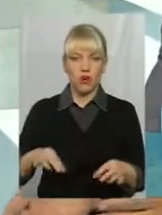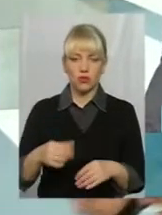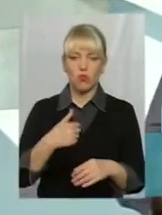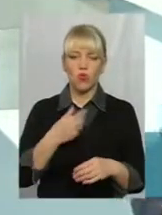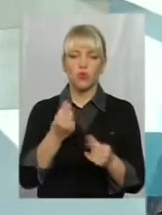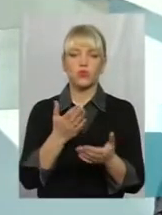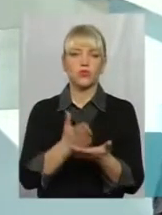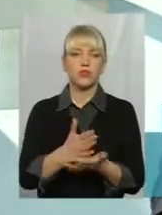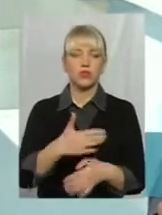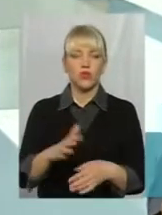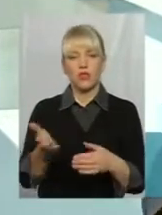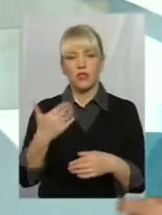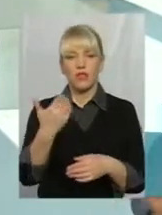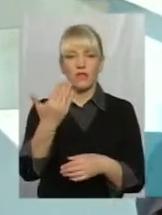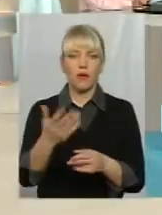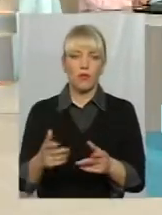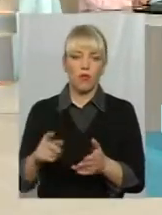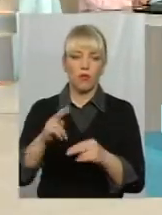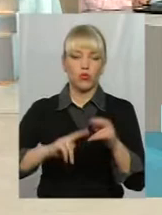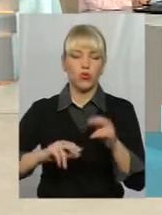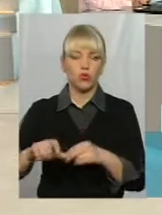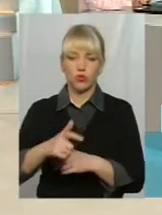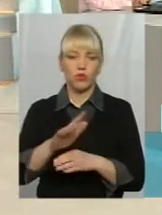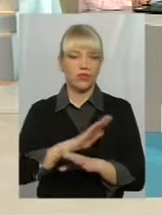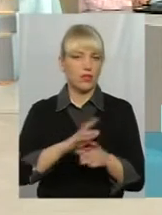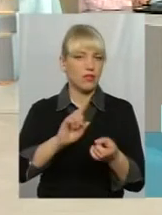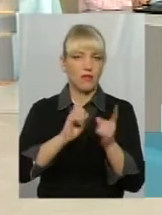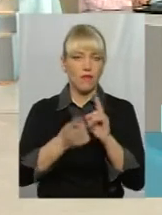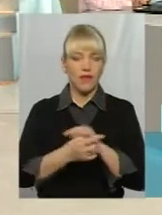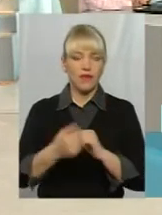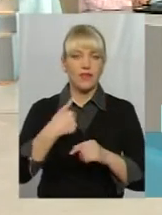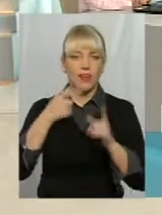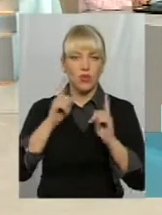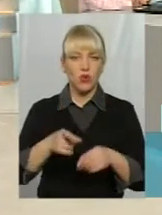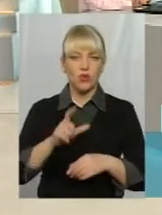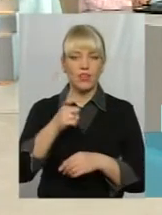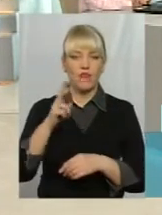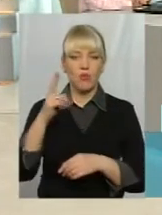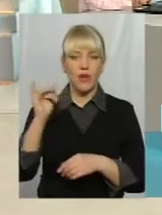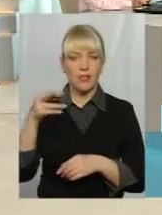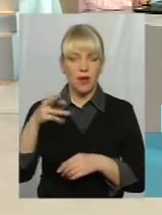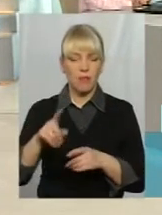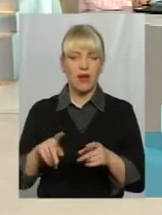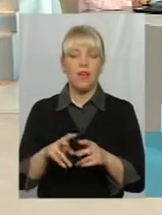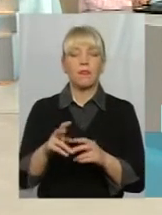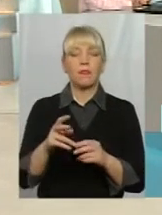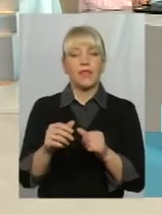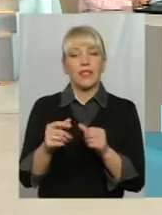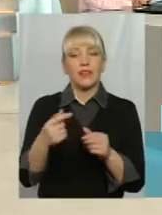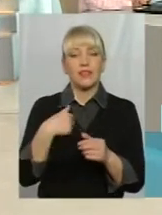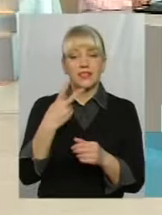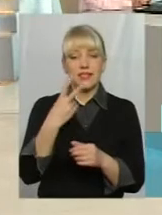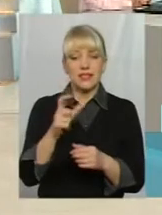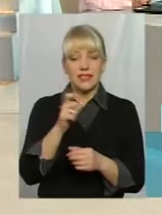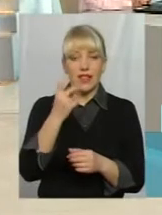давайте ми вам построїмо дорогу. Навпаки. І, ви знаєте, я згоден з європейцями абсолютно. Можливо, два роки назад я би так не сказав, але за два роки той досвід, який